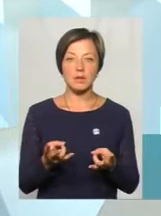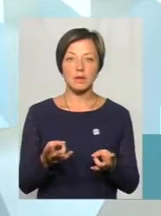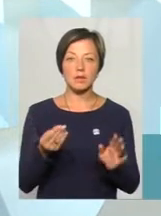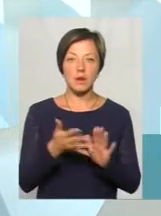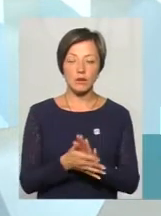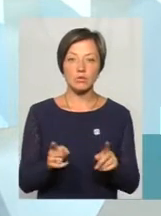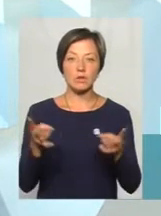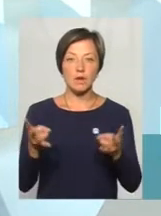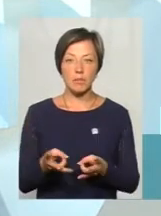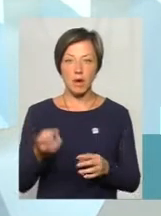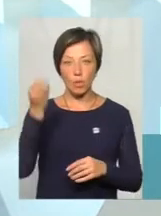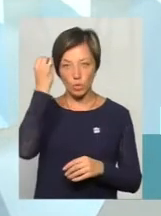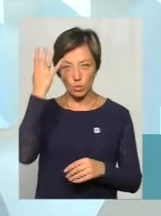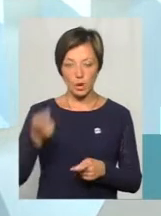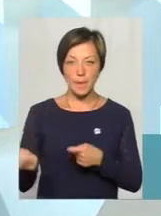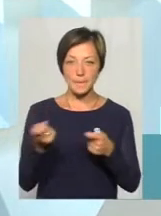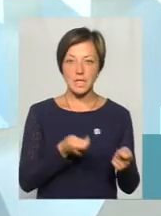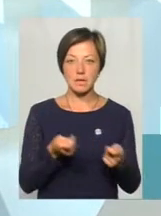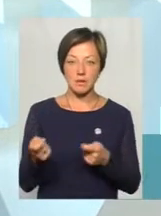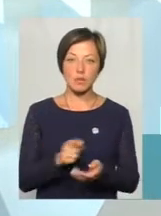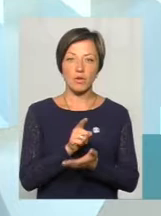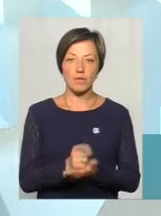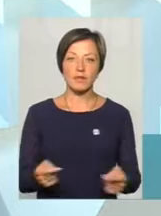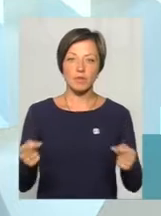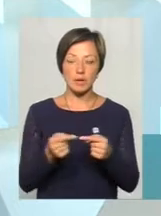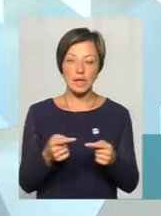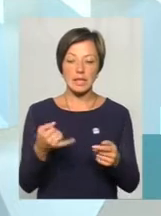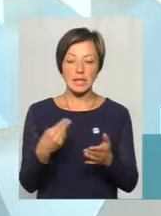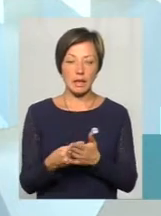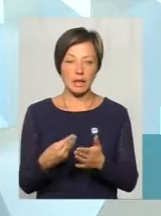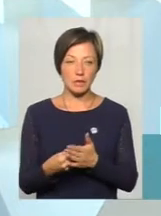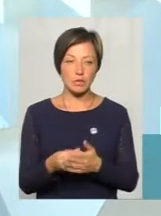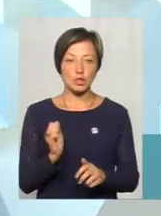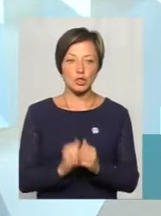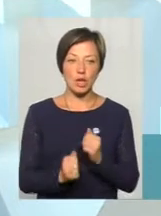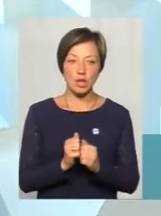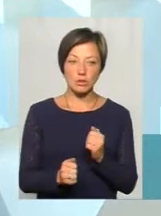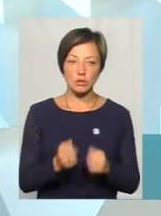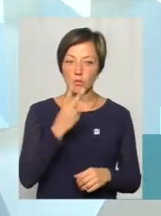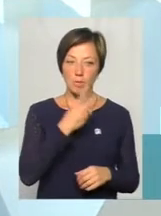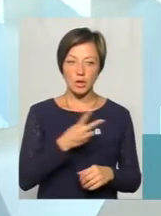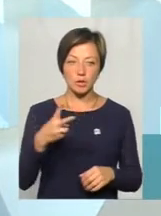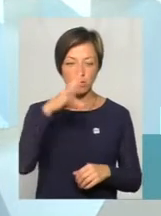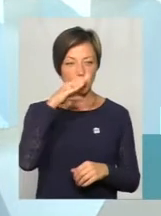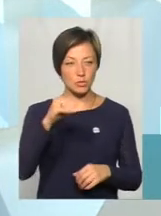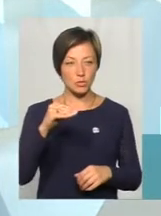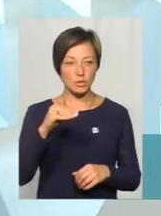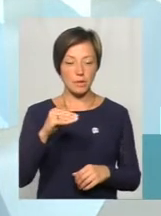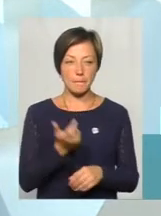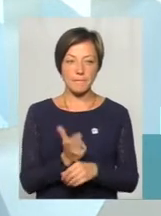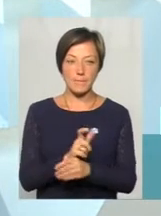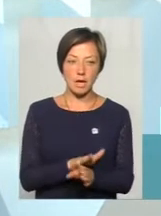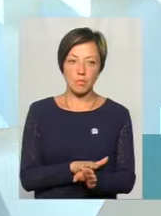що треба, але культура переважень повинна відповідати і тарифам. Часто, густо, бачиш, в маршрутці маршрутка